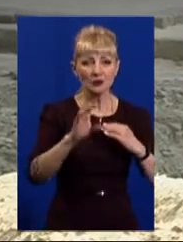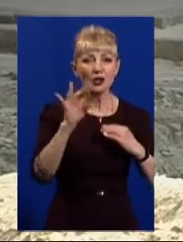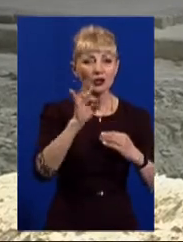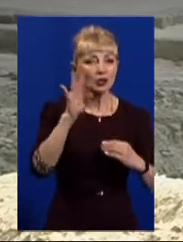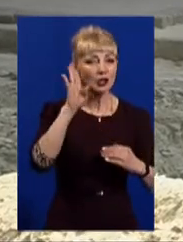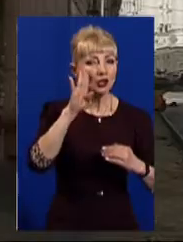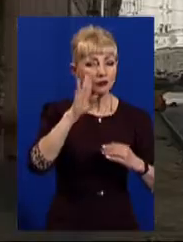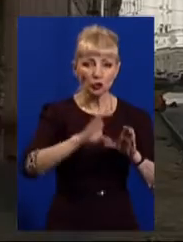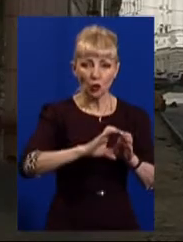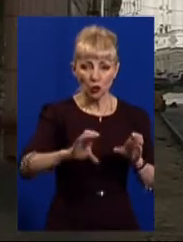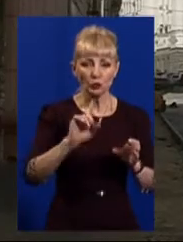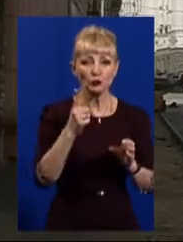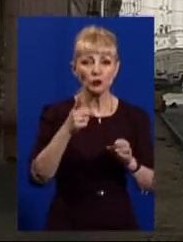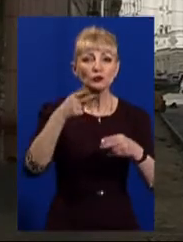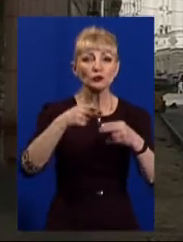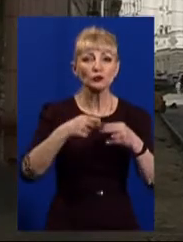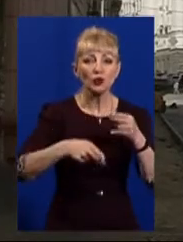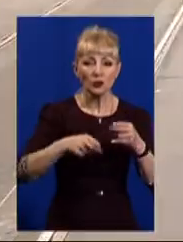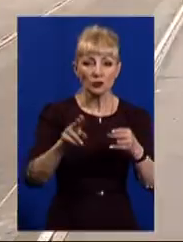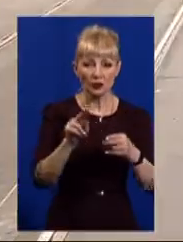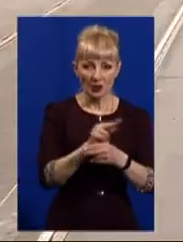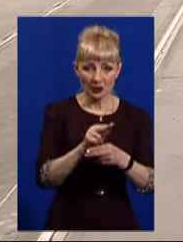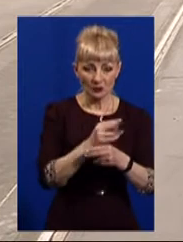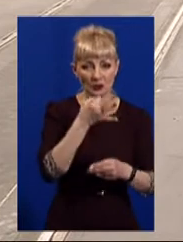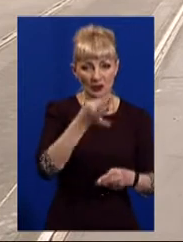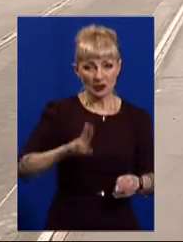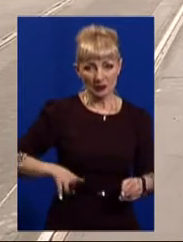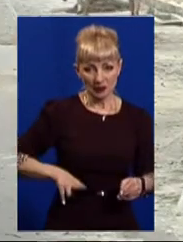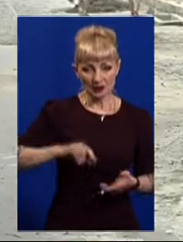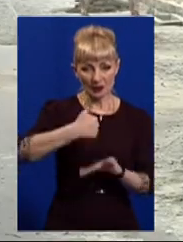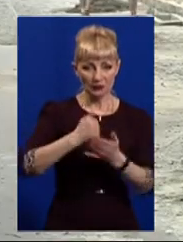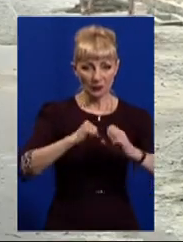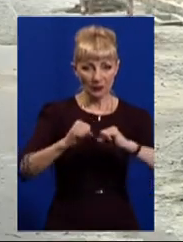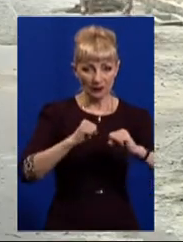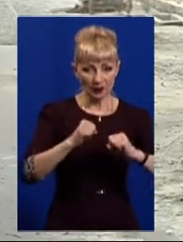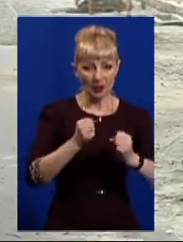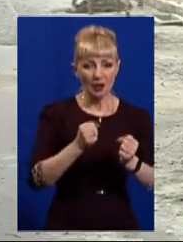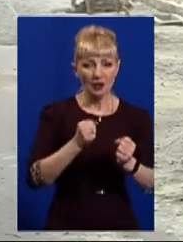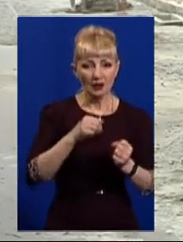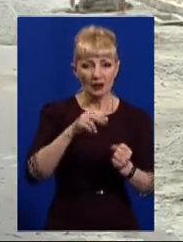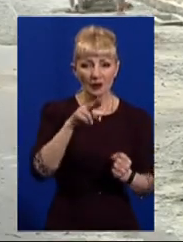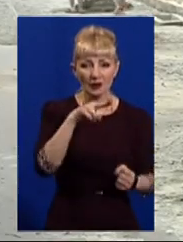ремонту, тоді розповів заступник директора профільного департаменту. Сергій Дорошенко. На сьогодні